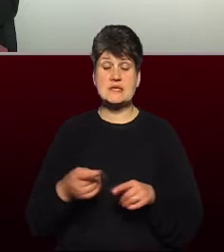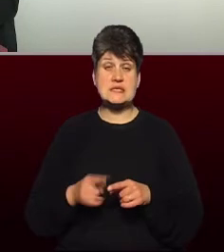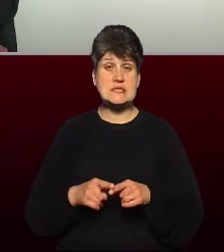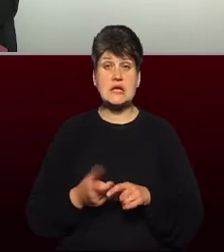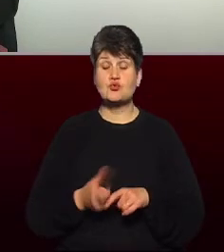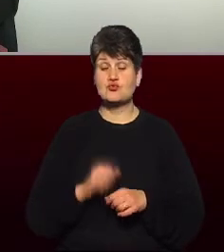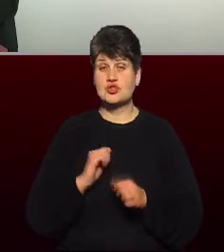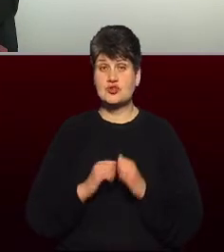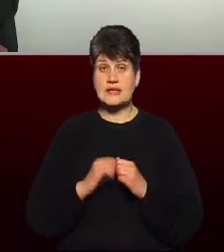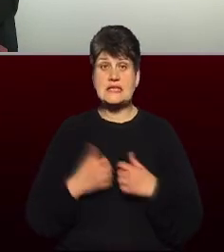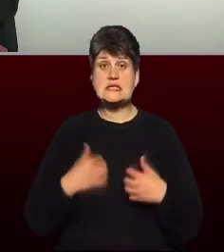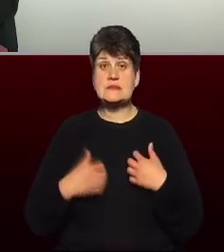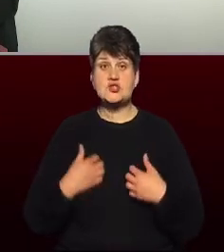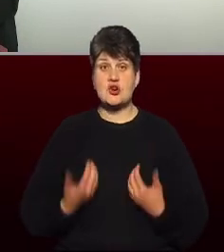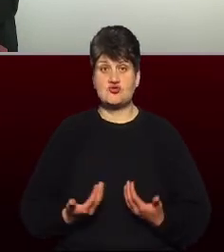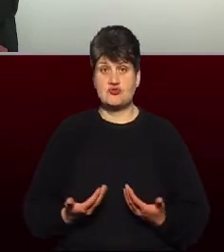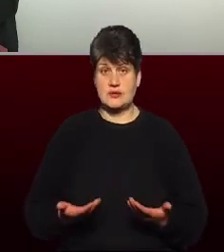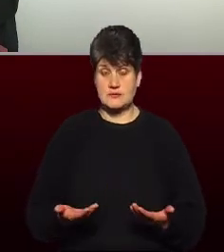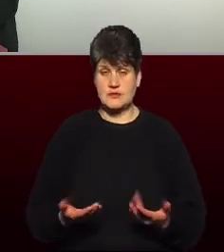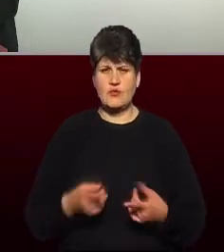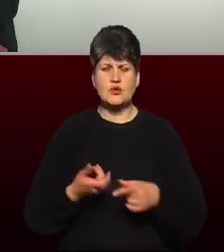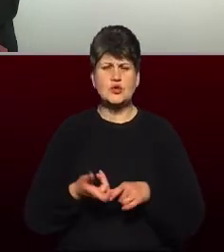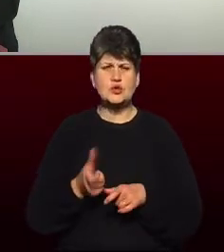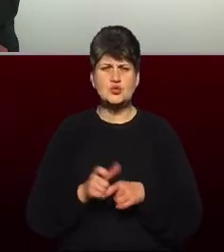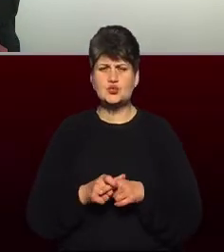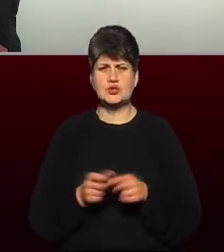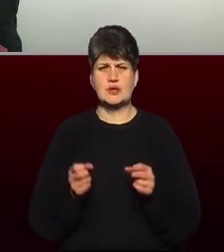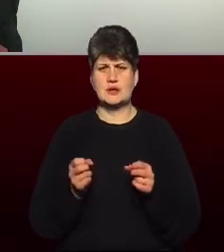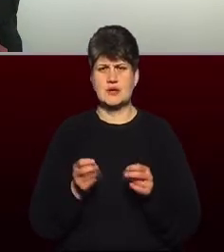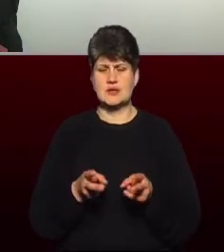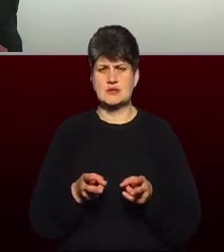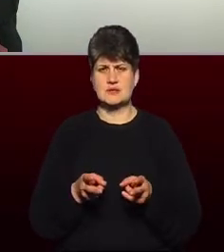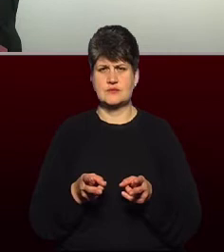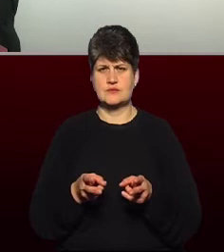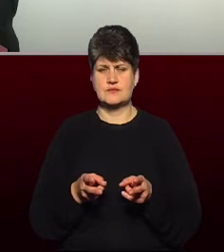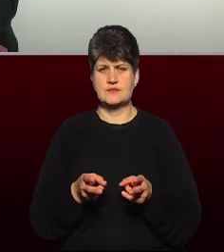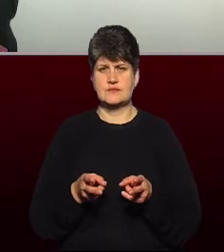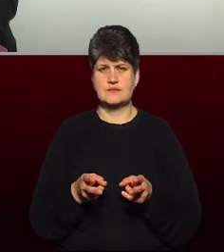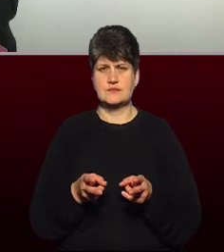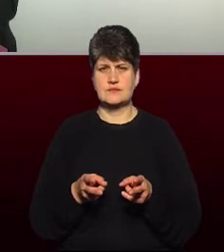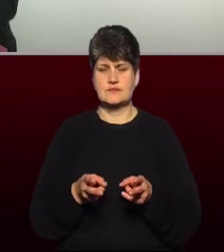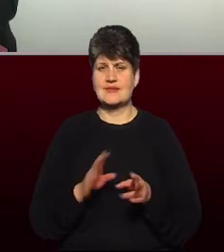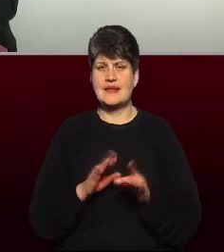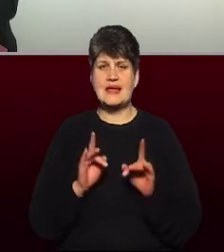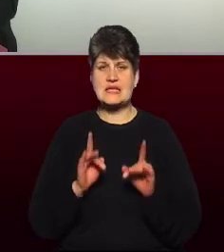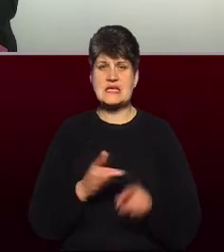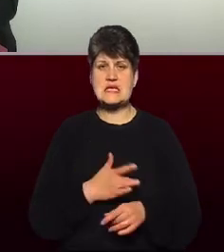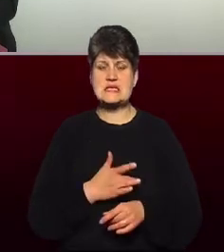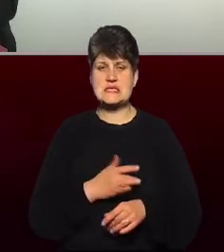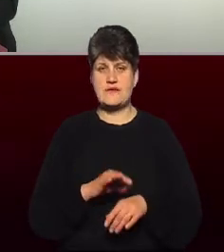як я вже говорив, вони дуже мають високий ризик не тільки серцевих захворювань, а і